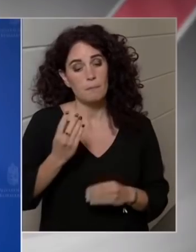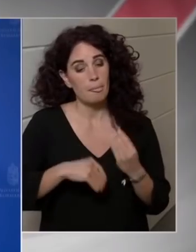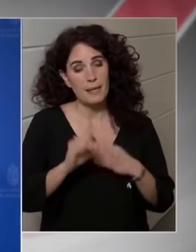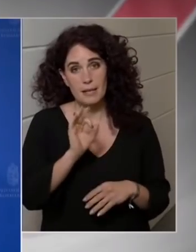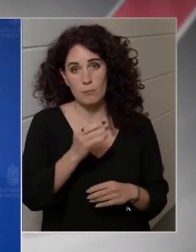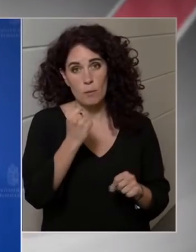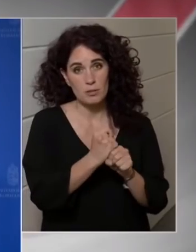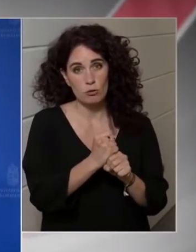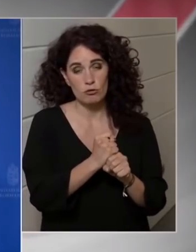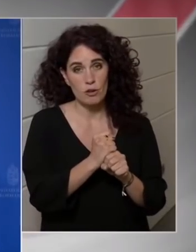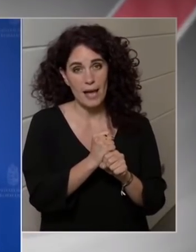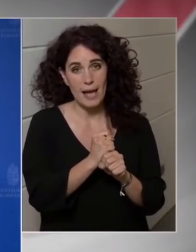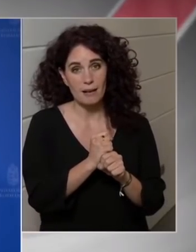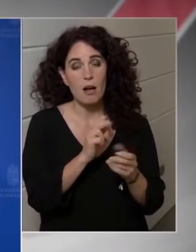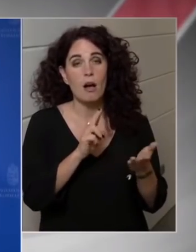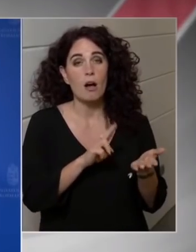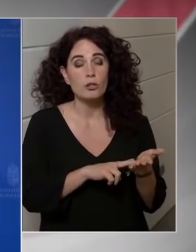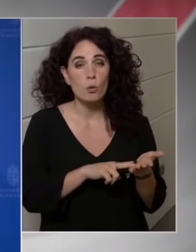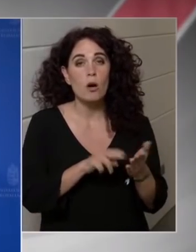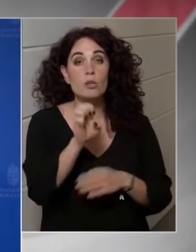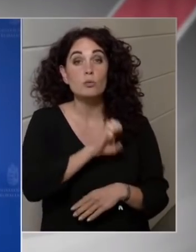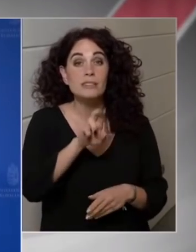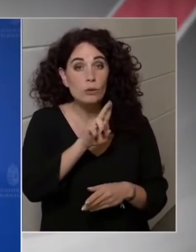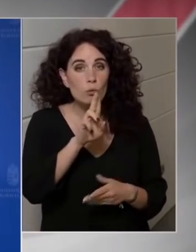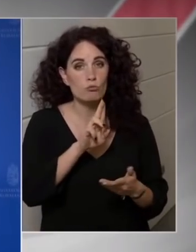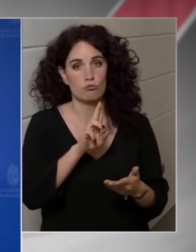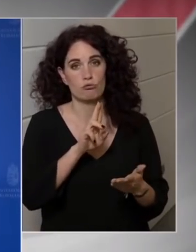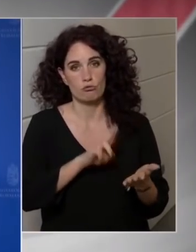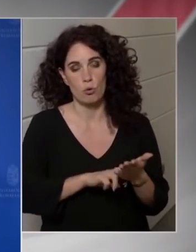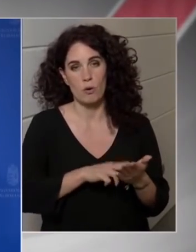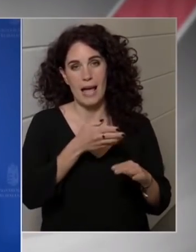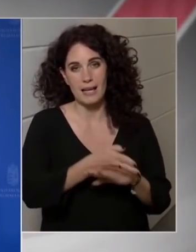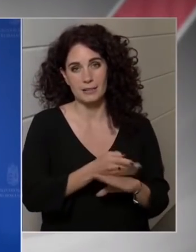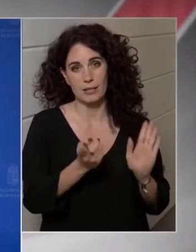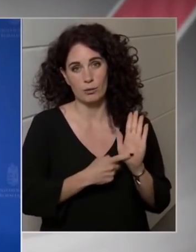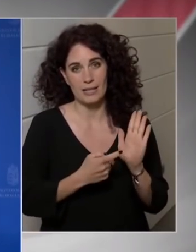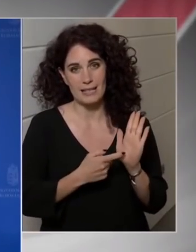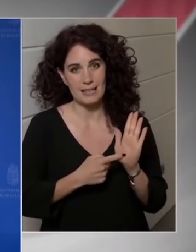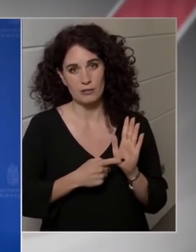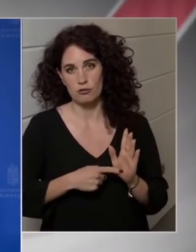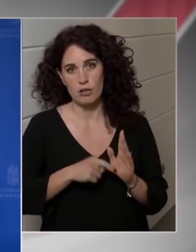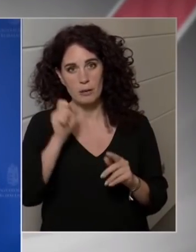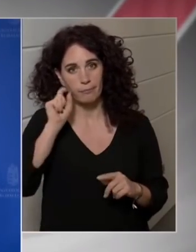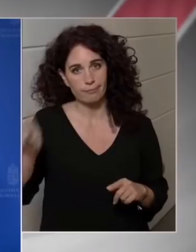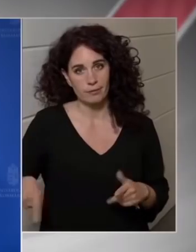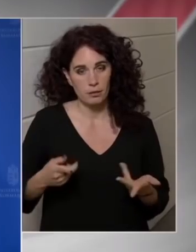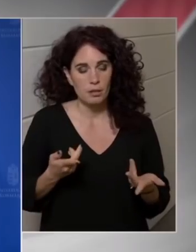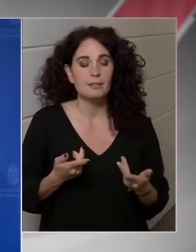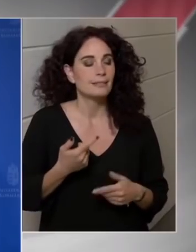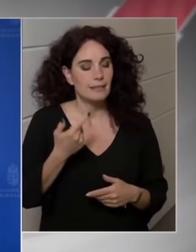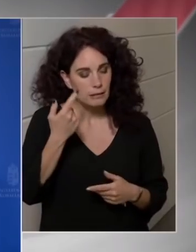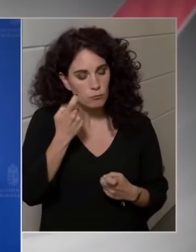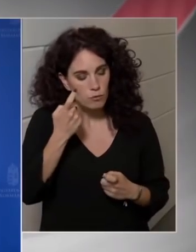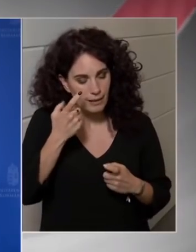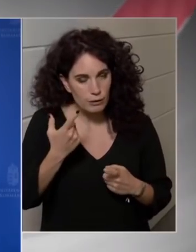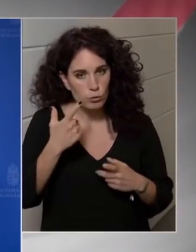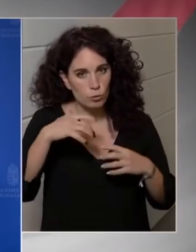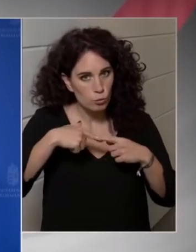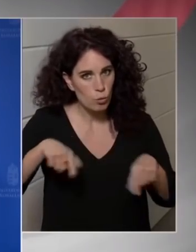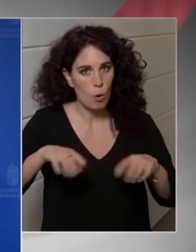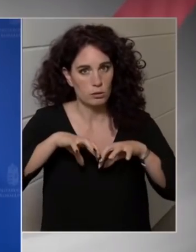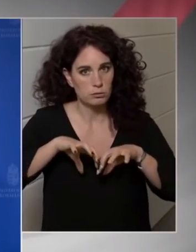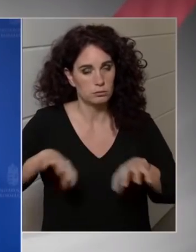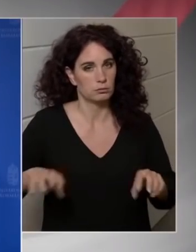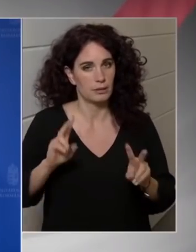bizottság nem tesz eleget az uniós jogáltal előtt kötelezettségének, de a kettőt szerintünk külön kell tartani, és nem örülünk annak, hogy úgy